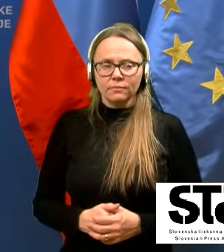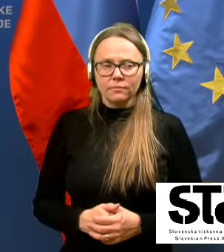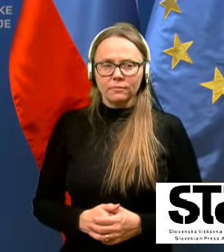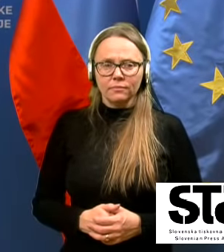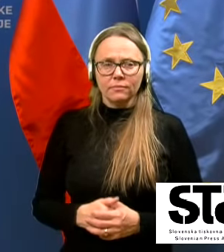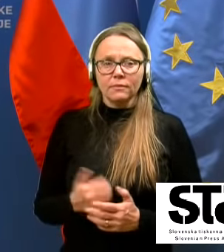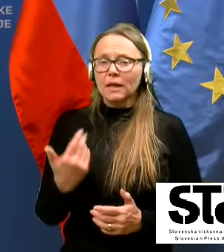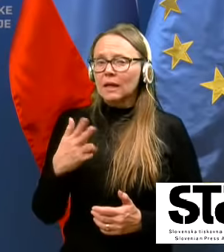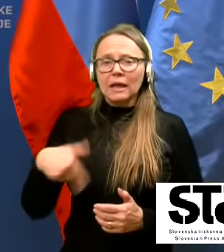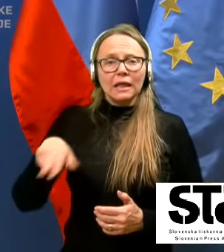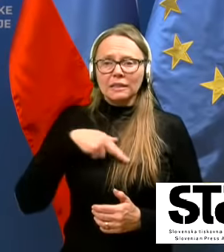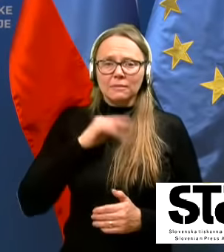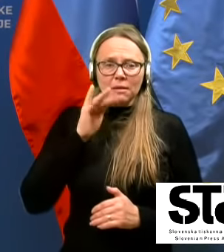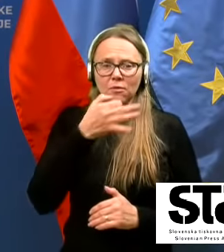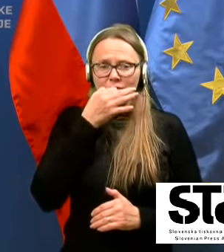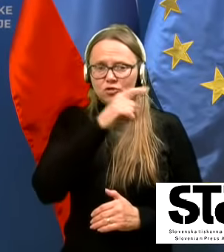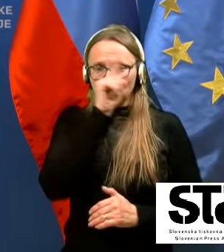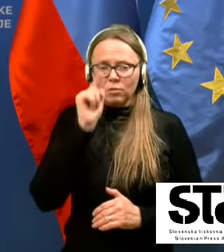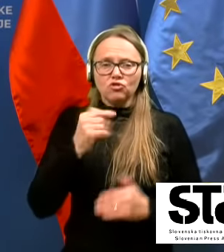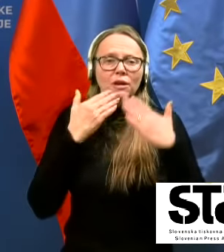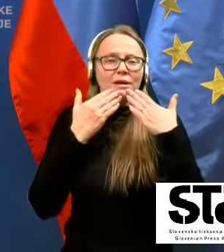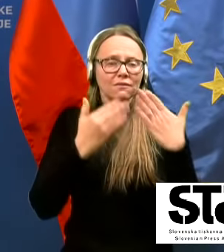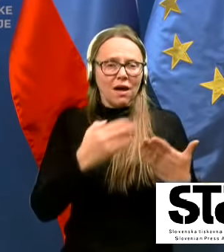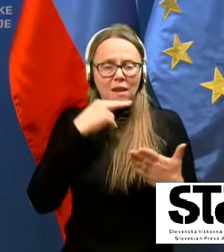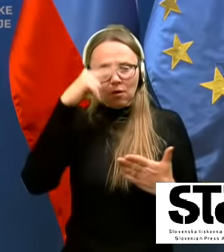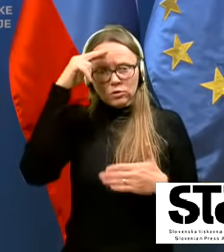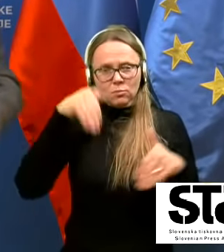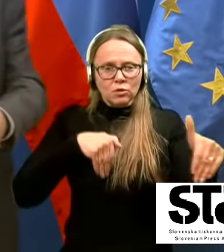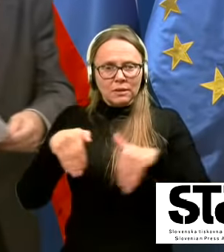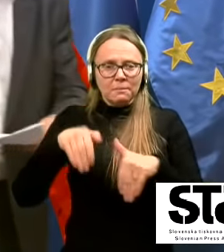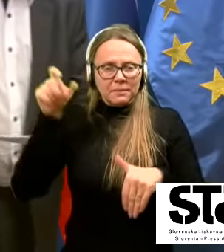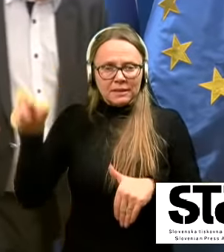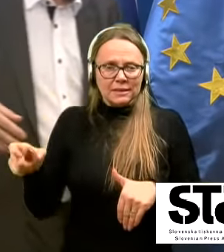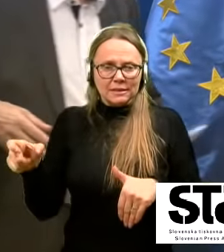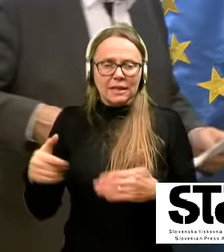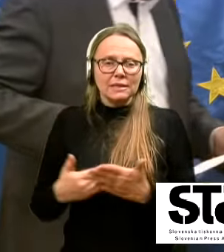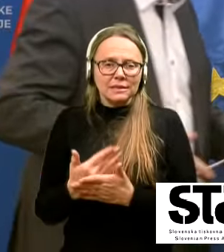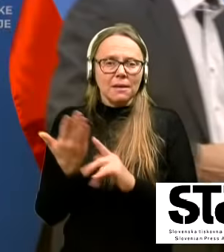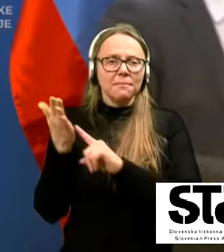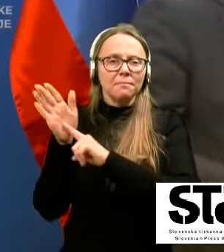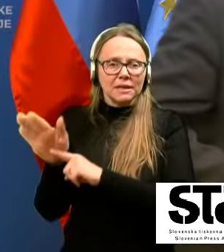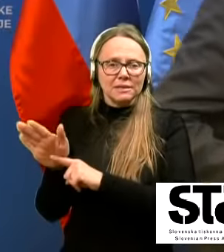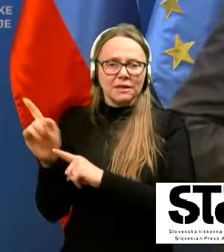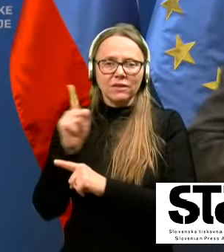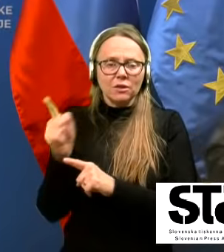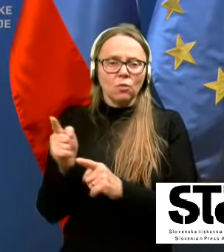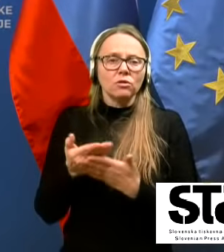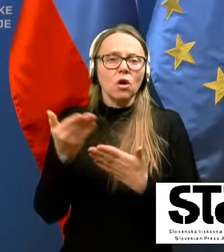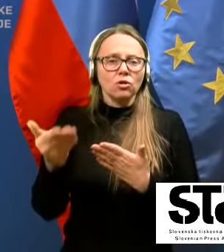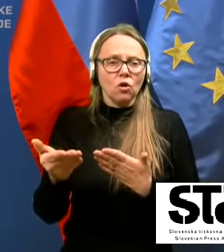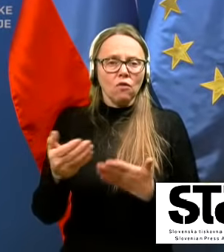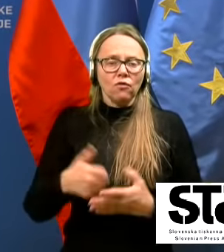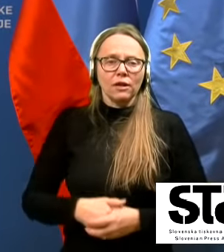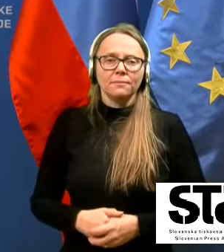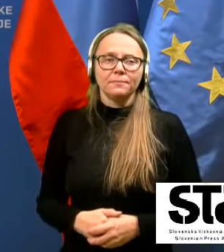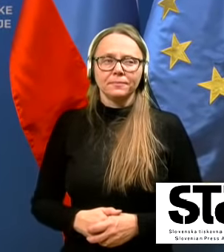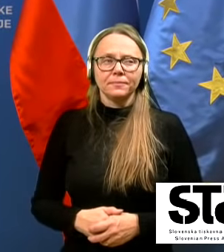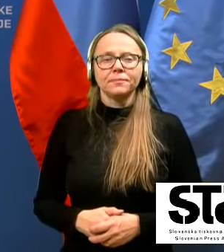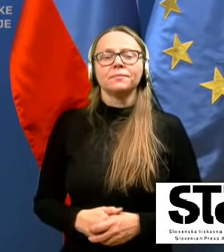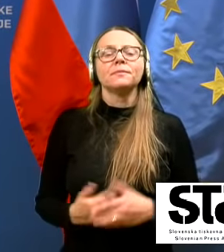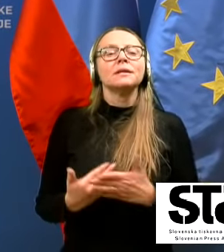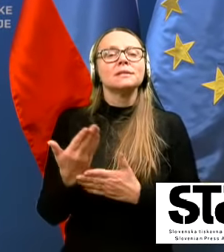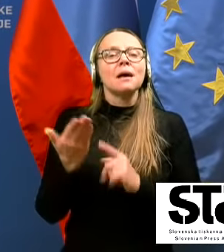Nemamo več vprašanj. Hvala lepa. Hvala lepa, gospodu ministru, za predstavitev in odgovore. Za